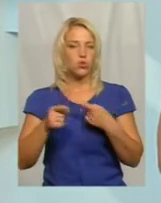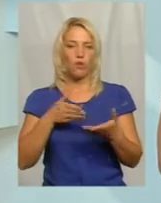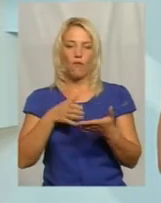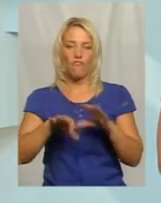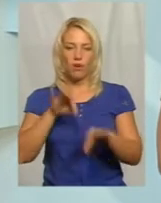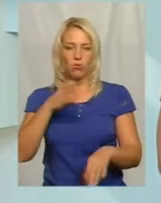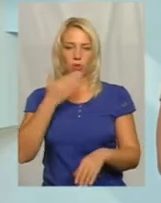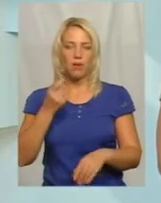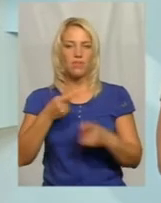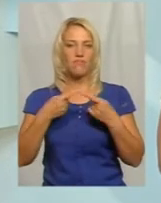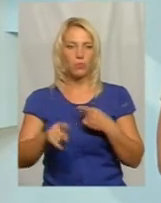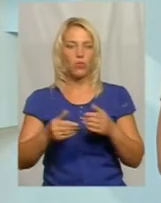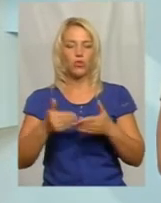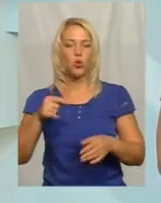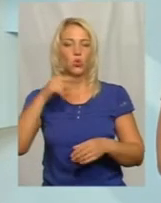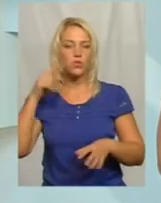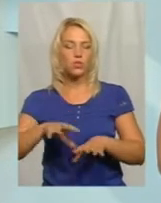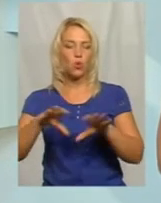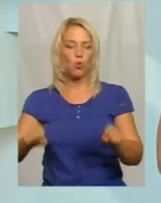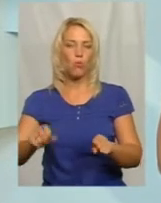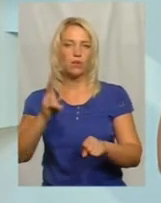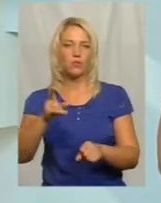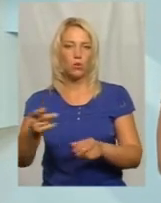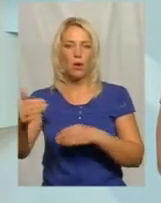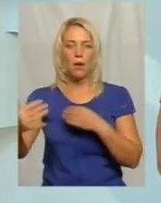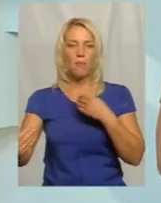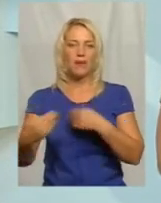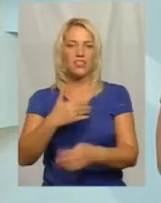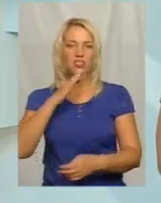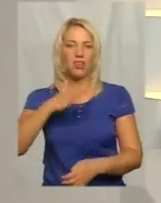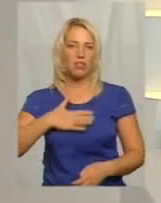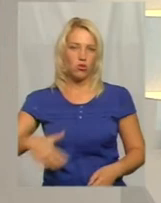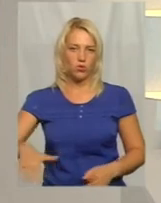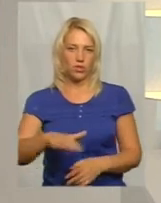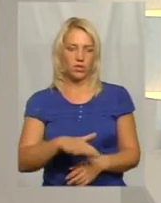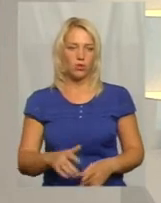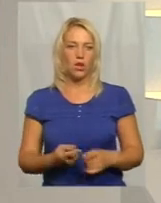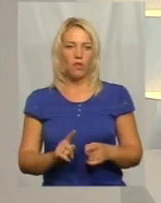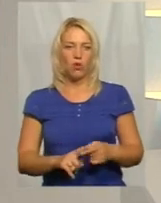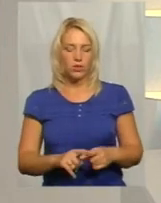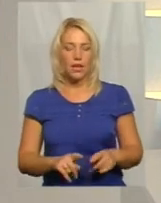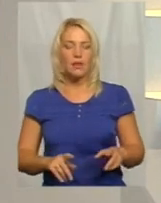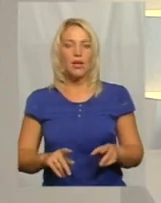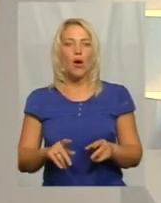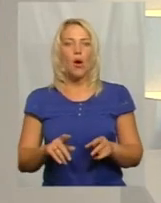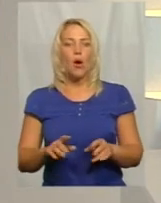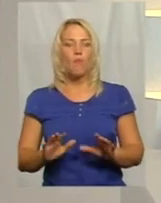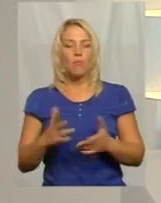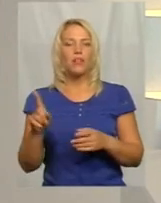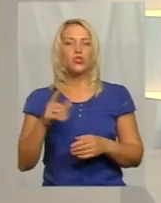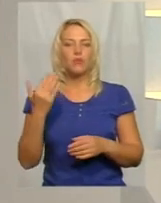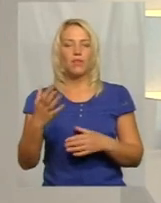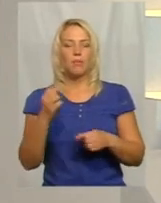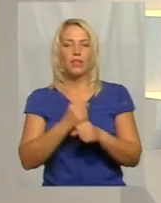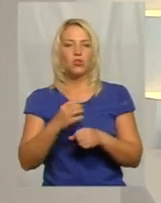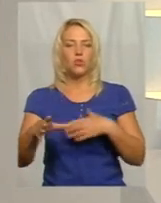російських окупантів, які прийшли на нашу територію. Оцей момент стосовно того, що ви дієте разом зі Збройними силами, чи завжди